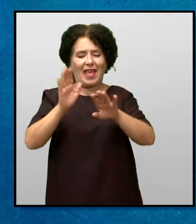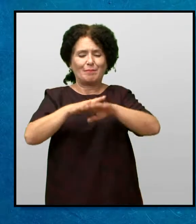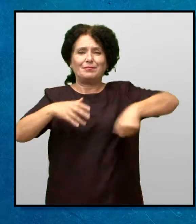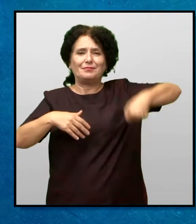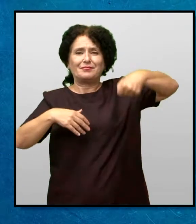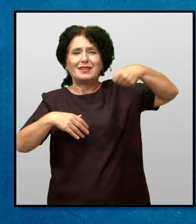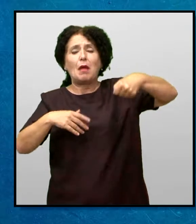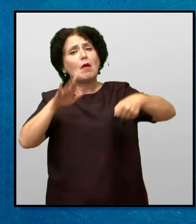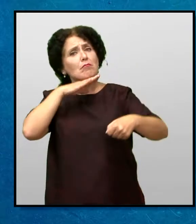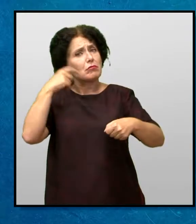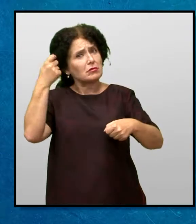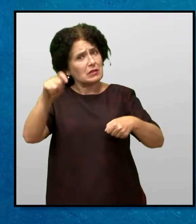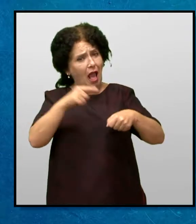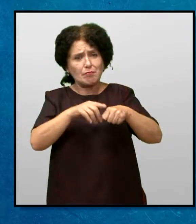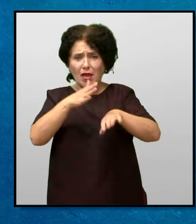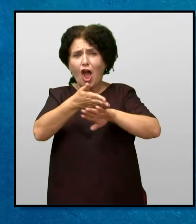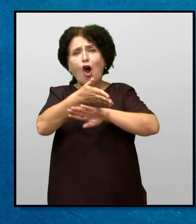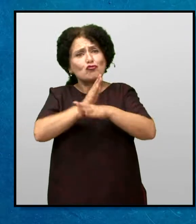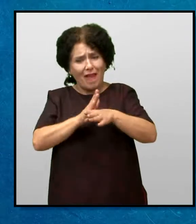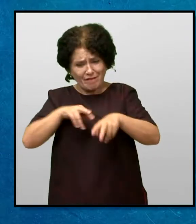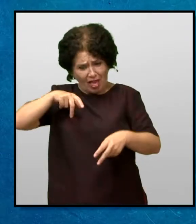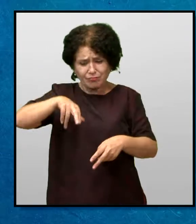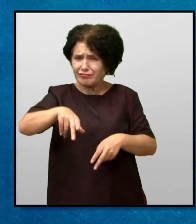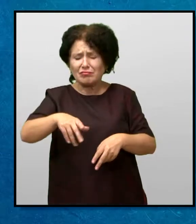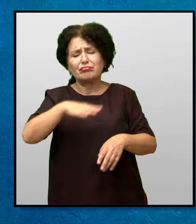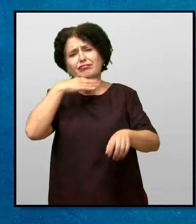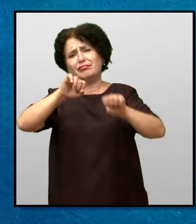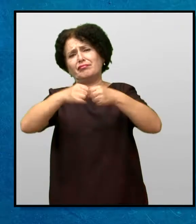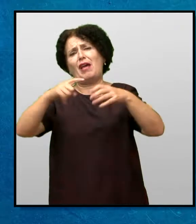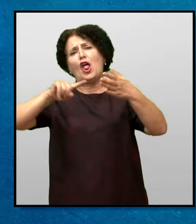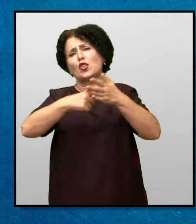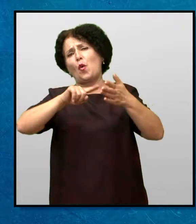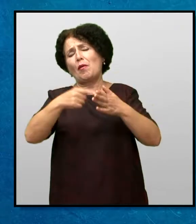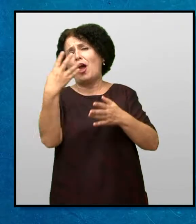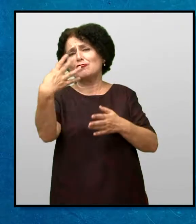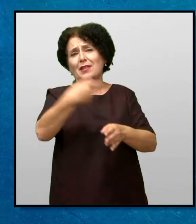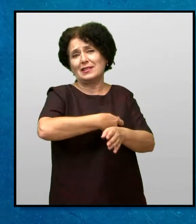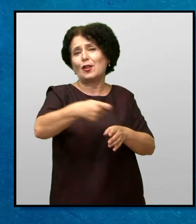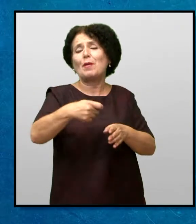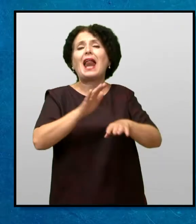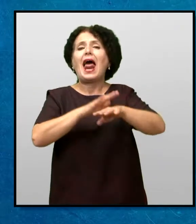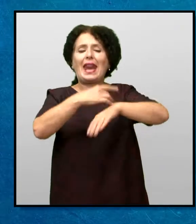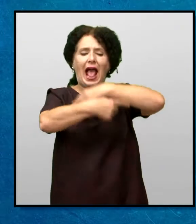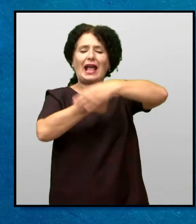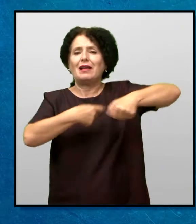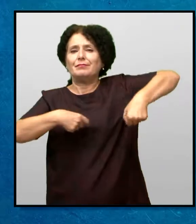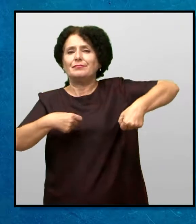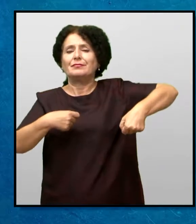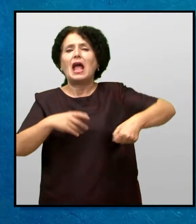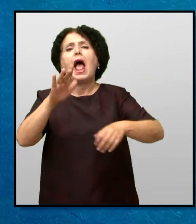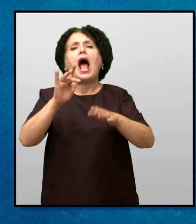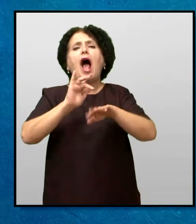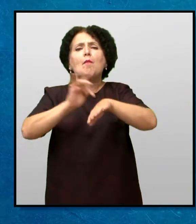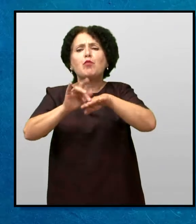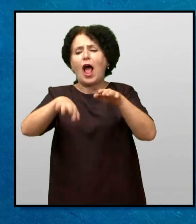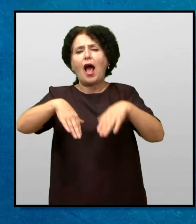раката Бидејќи беа многу скапи за да ги искиме пешачејќи толку долг пат од 40 км Таа